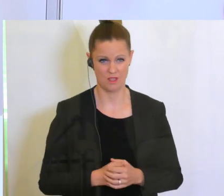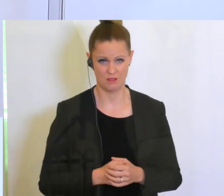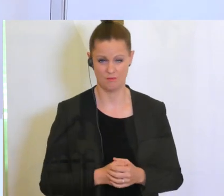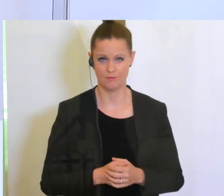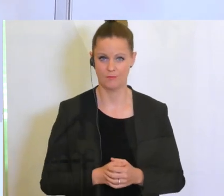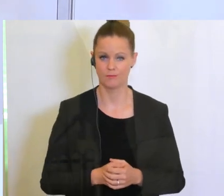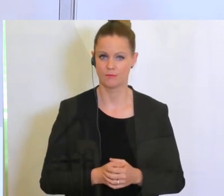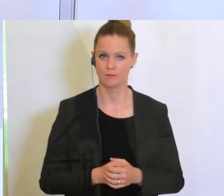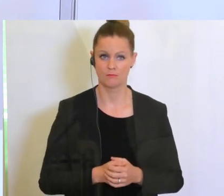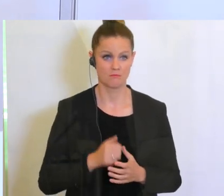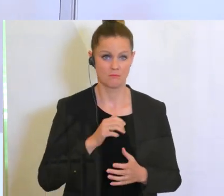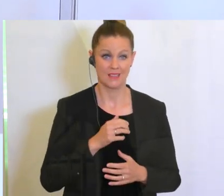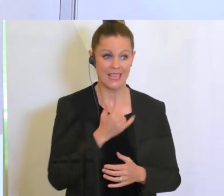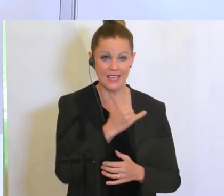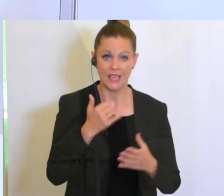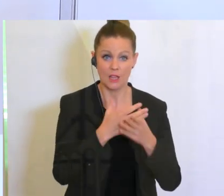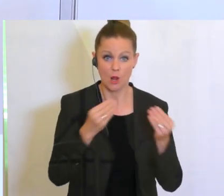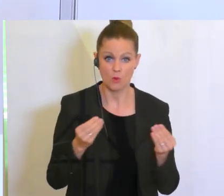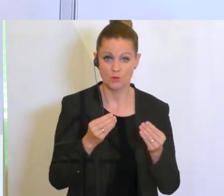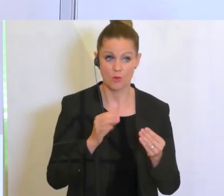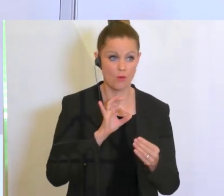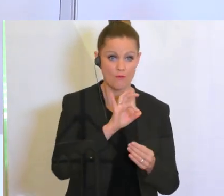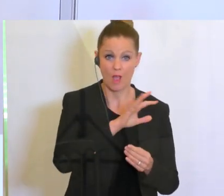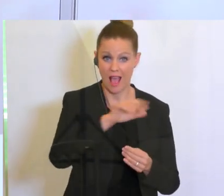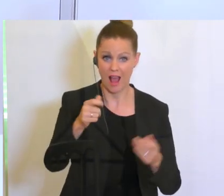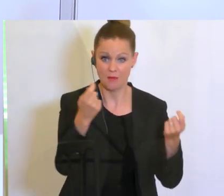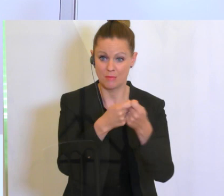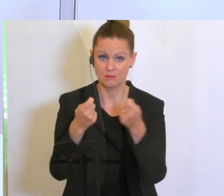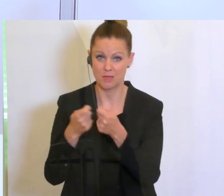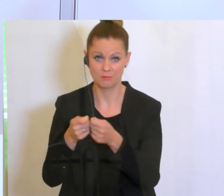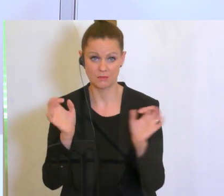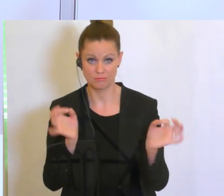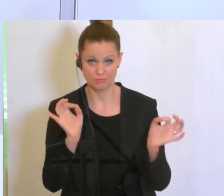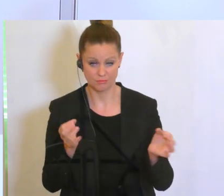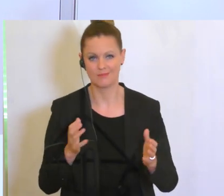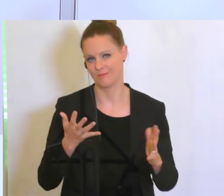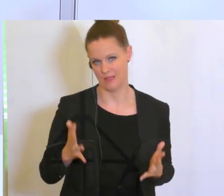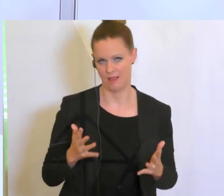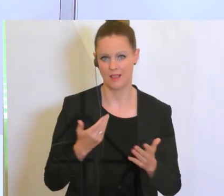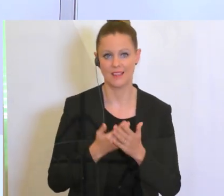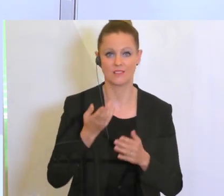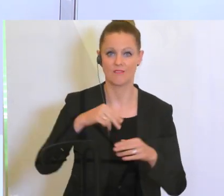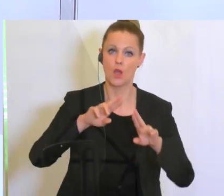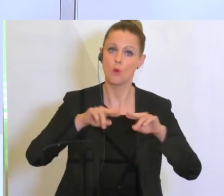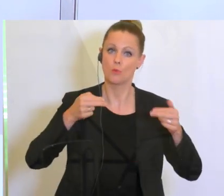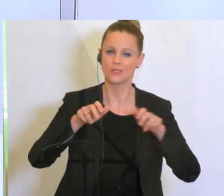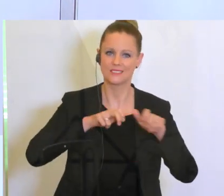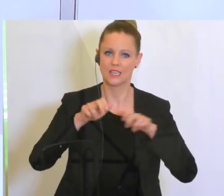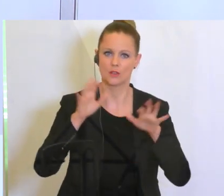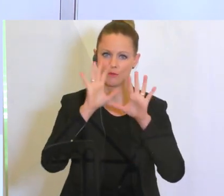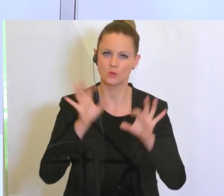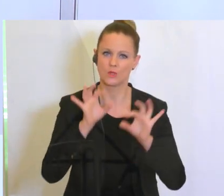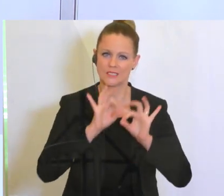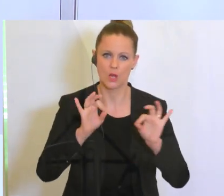jede Lösung ist für alle Branchen gleich gut geeignet. Deswegen versuchen wir als Bundesregierung auch gut zuzuhören und